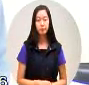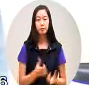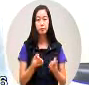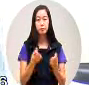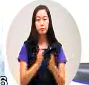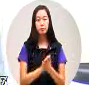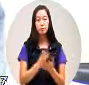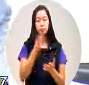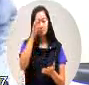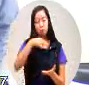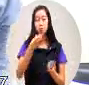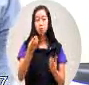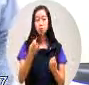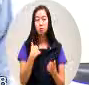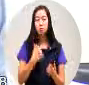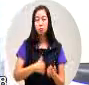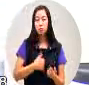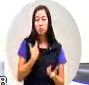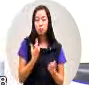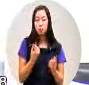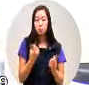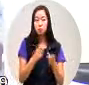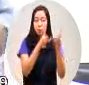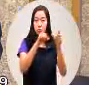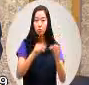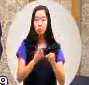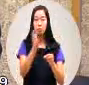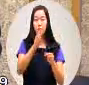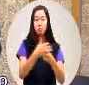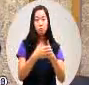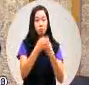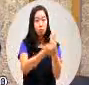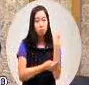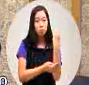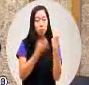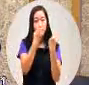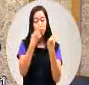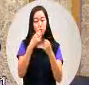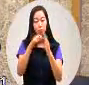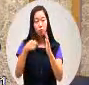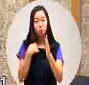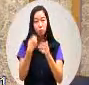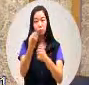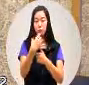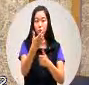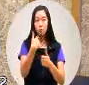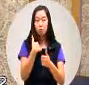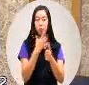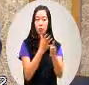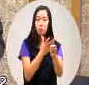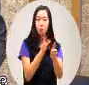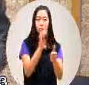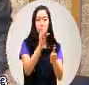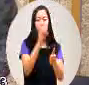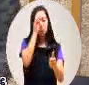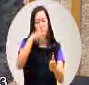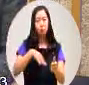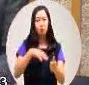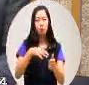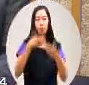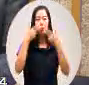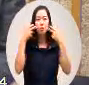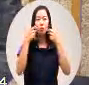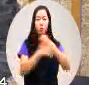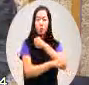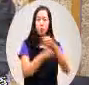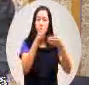没有实际看的但是我们是依照水保法因为监察院不是啊我要问你你到底有没有看原住民族七本法